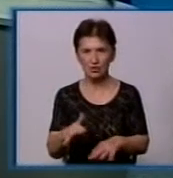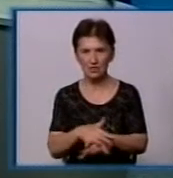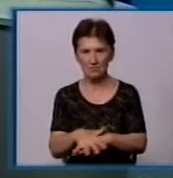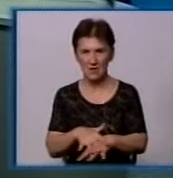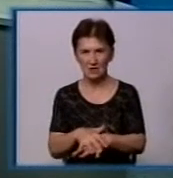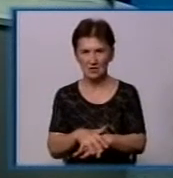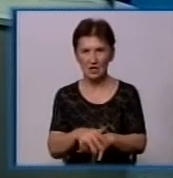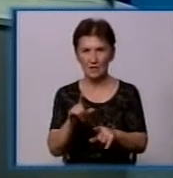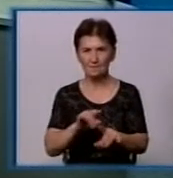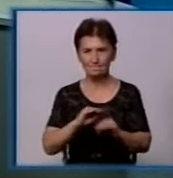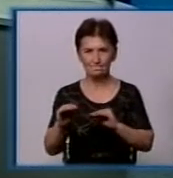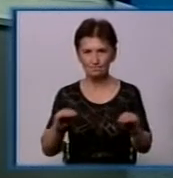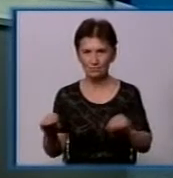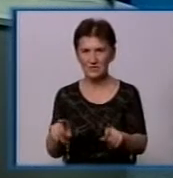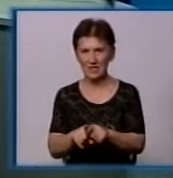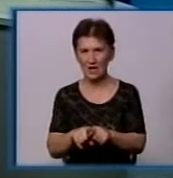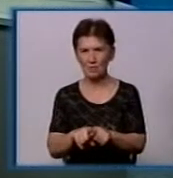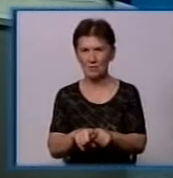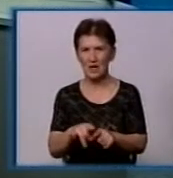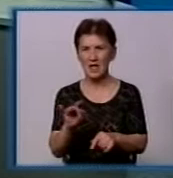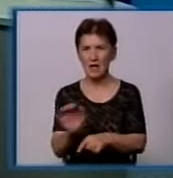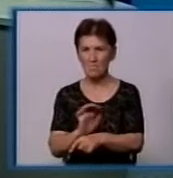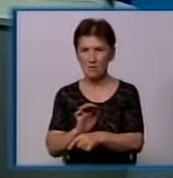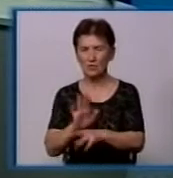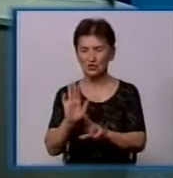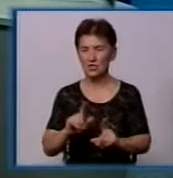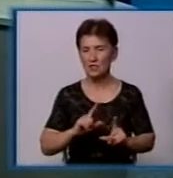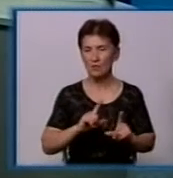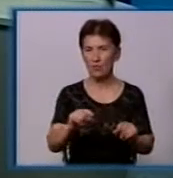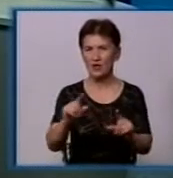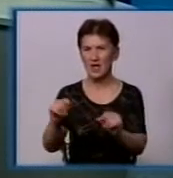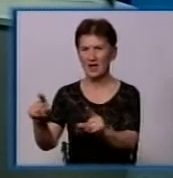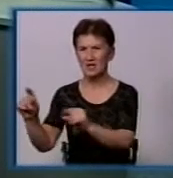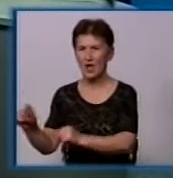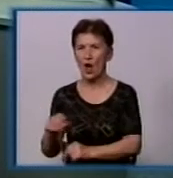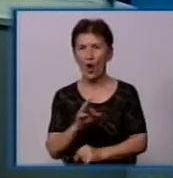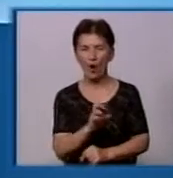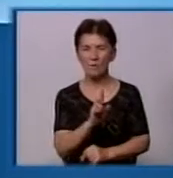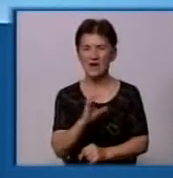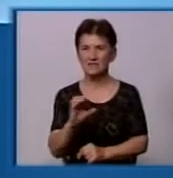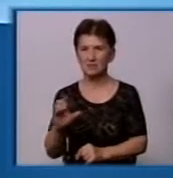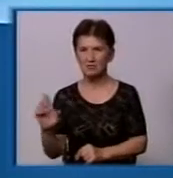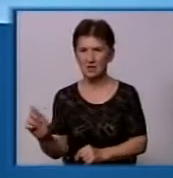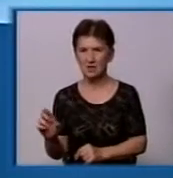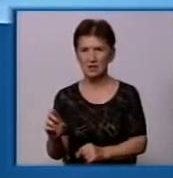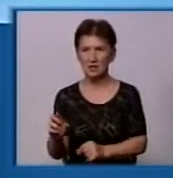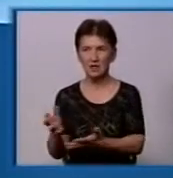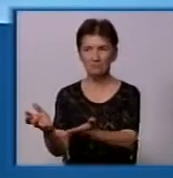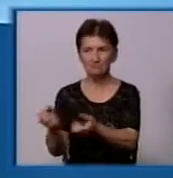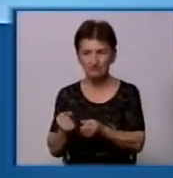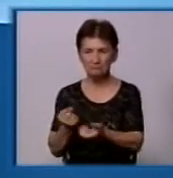встановлювати сразу всему ОСББ, например, і машина поїхала по всему ОСББ в определенний день, собрала, заплатили,